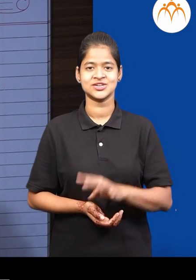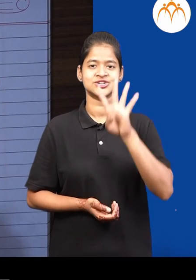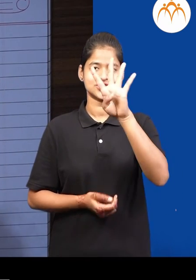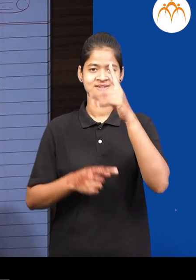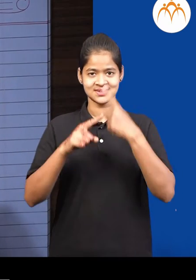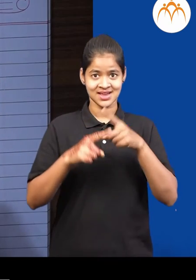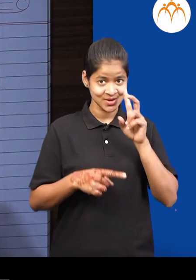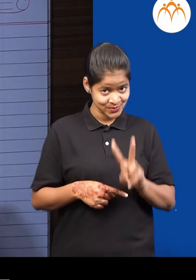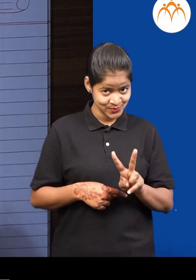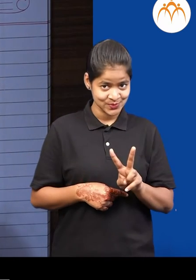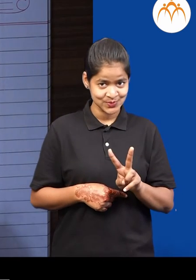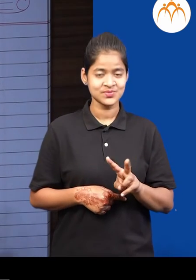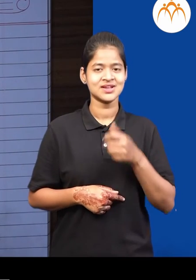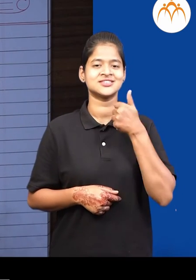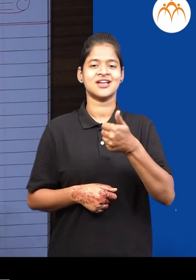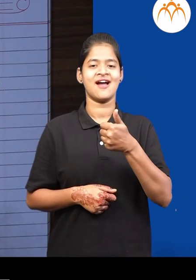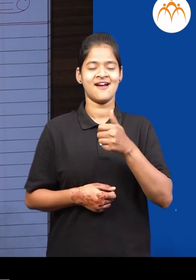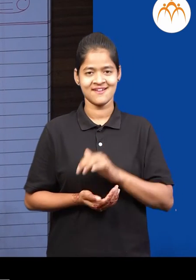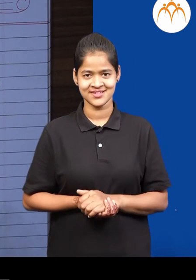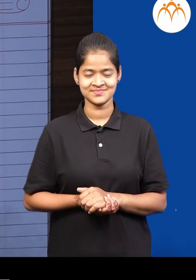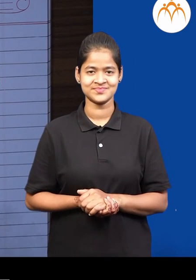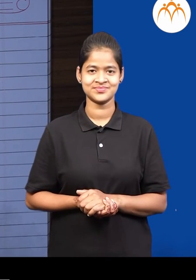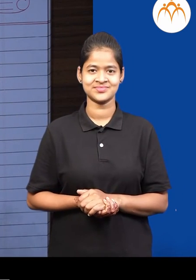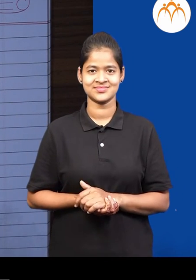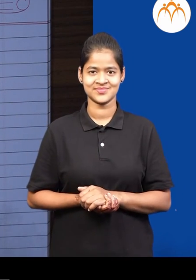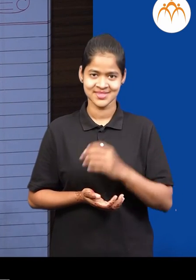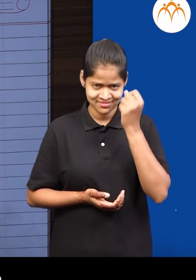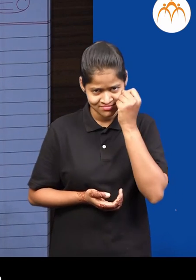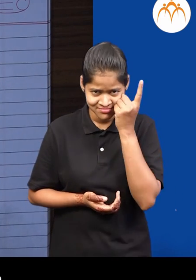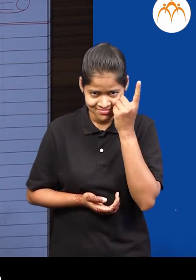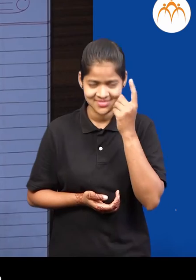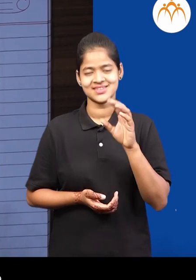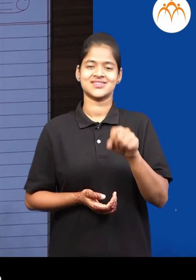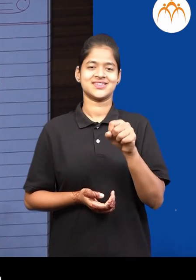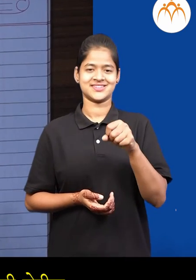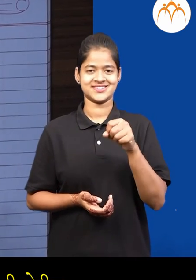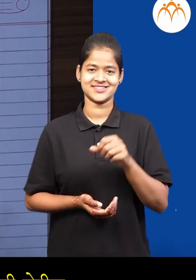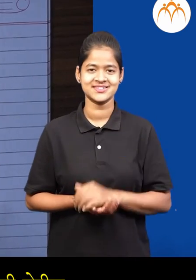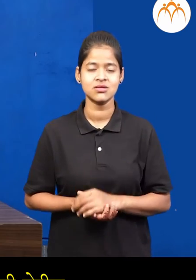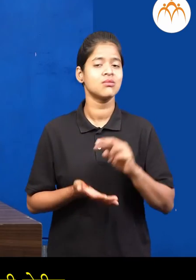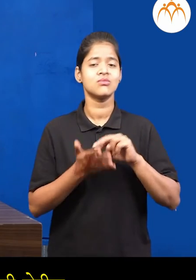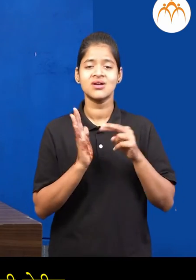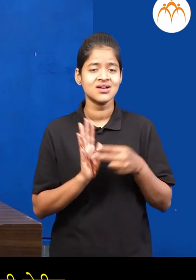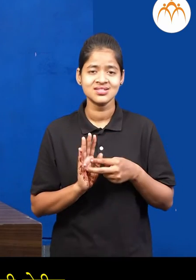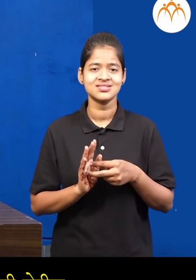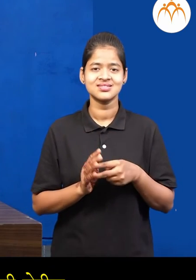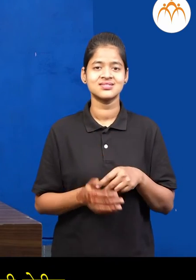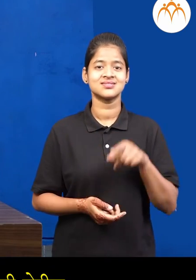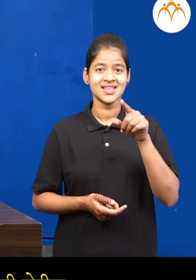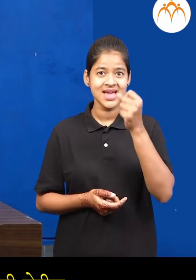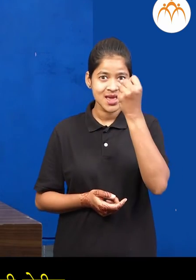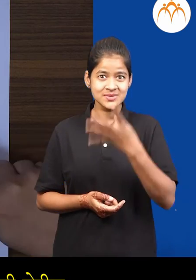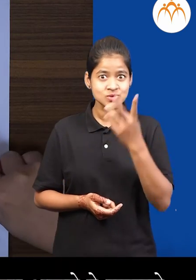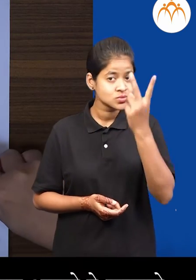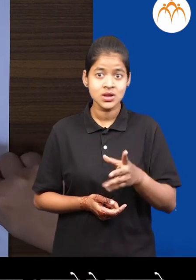चार अणी दोन धाले सहा कल्ड़ा ना आता दुला? हो हैला मन्तात एक